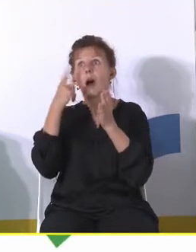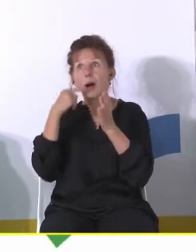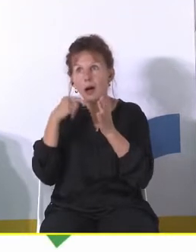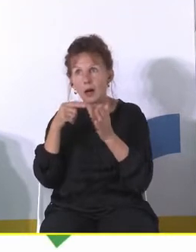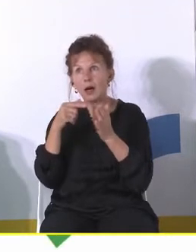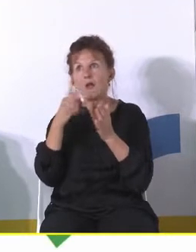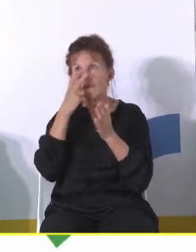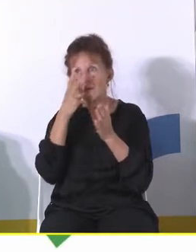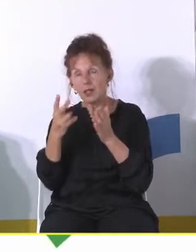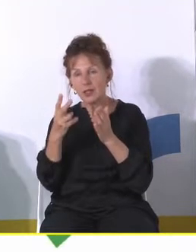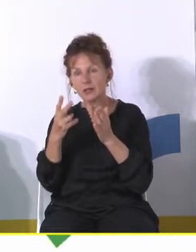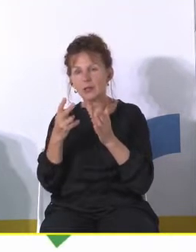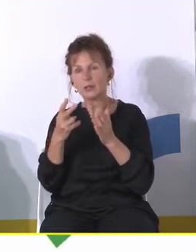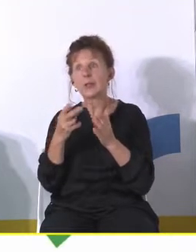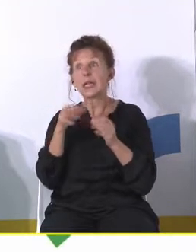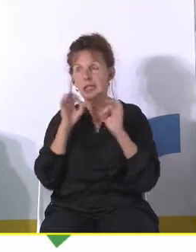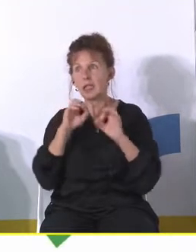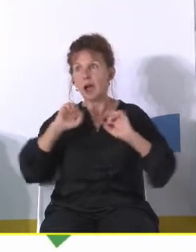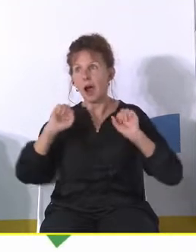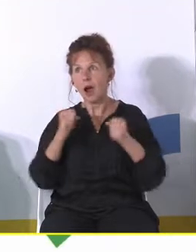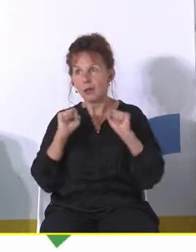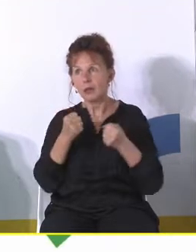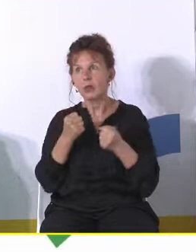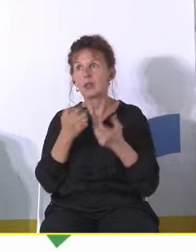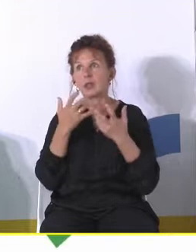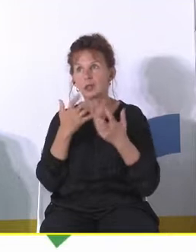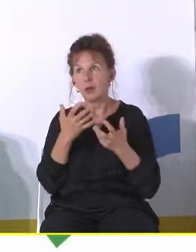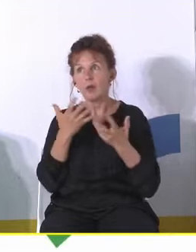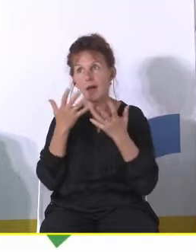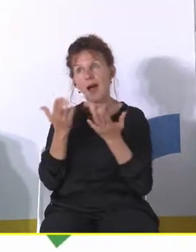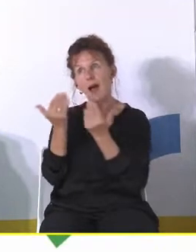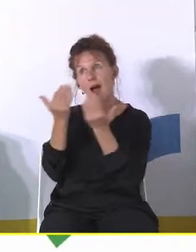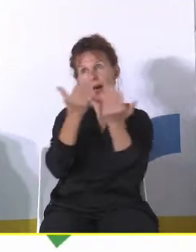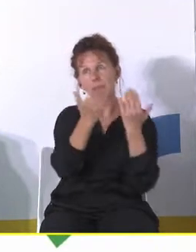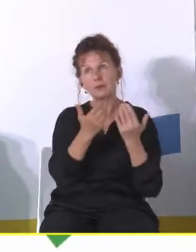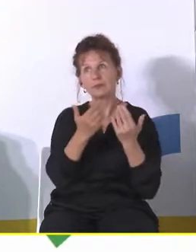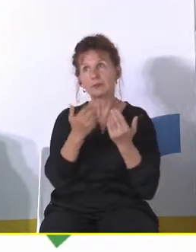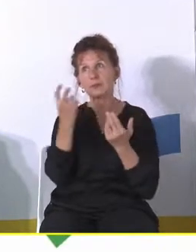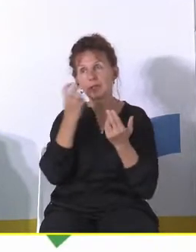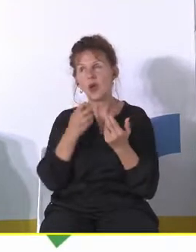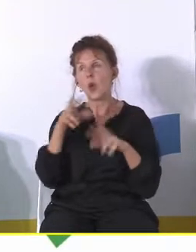najaktywniej też działają w tym temacie, żeby być atrakcyjnymi dla rodzin. To jest jedna rzecz.